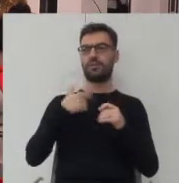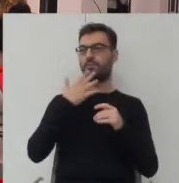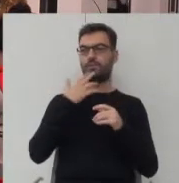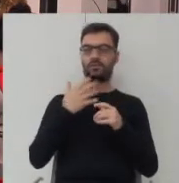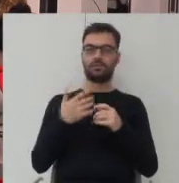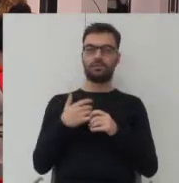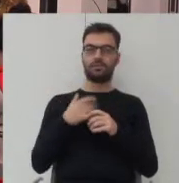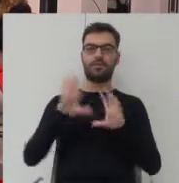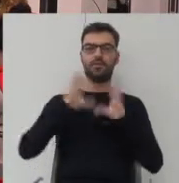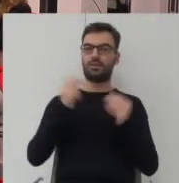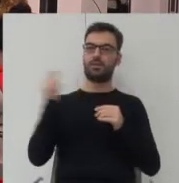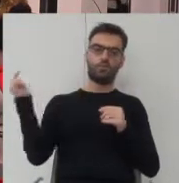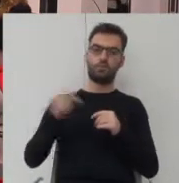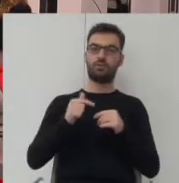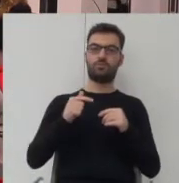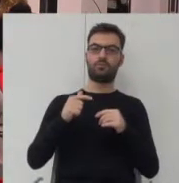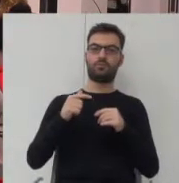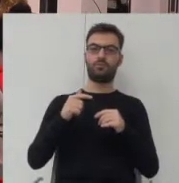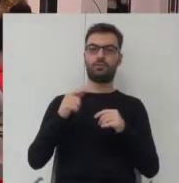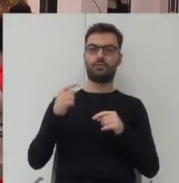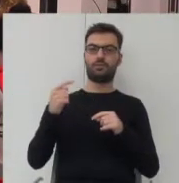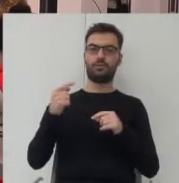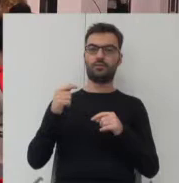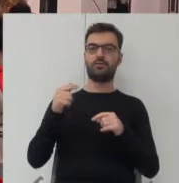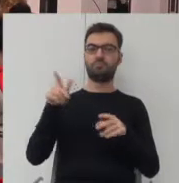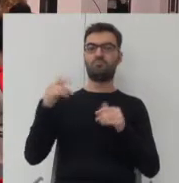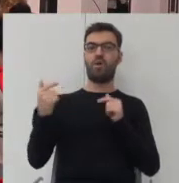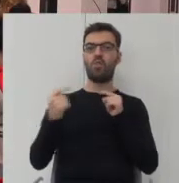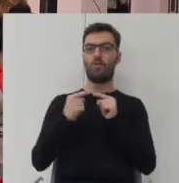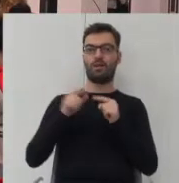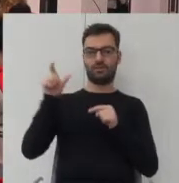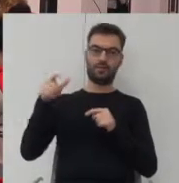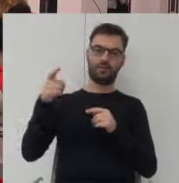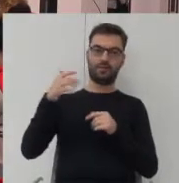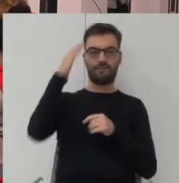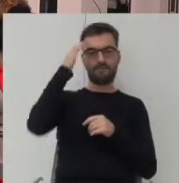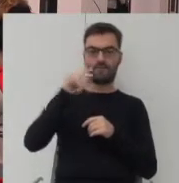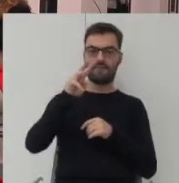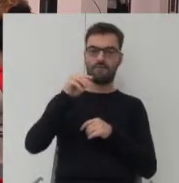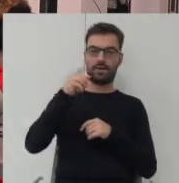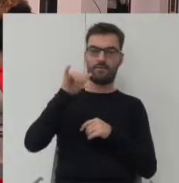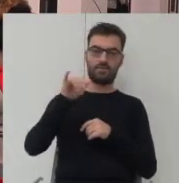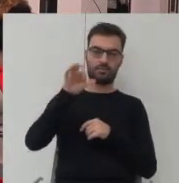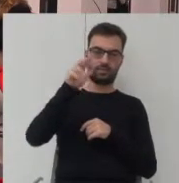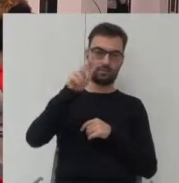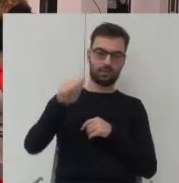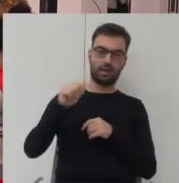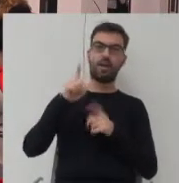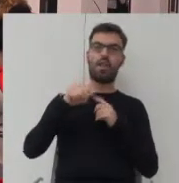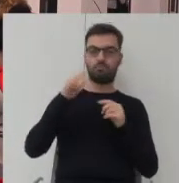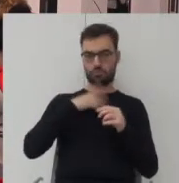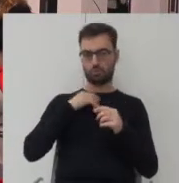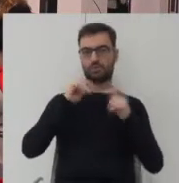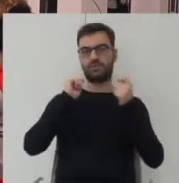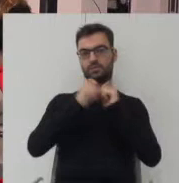wszyscy musimy być zwolennikiem takiej orientacji, jaką prezentuje wiedza wedyjska. Natomiast możemy przekształcać w ten sposób,